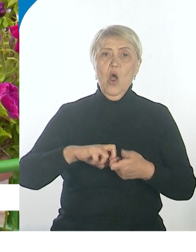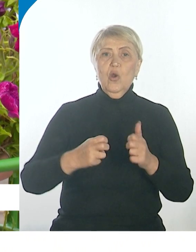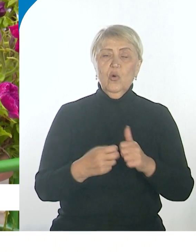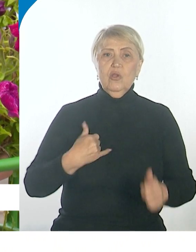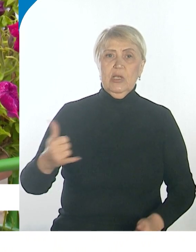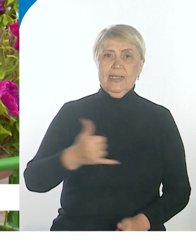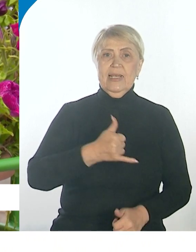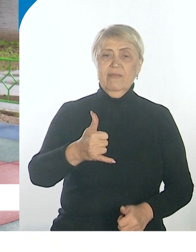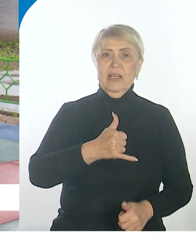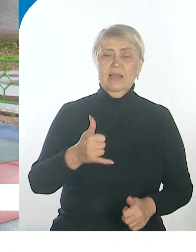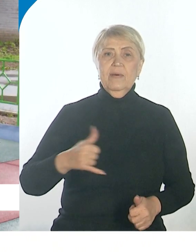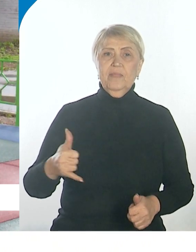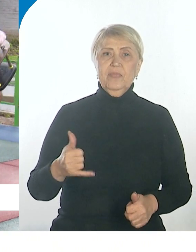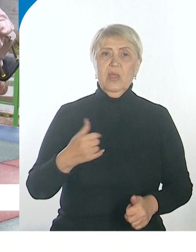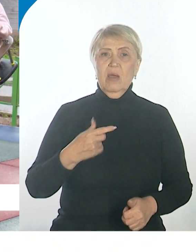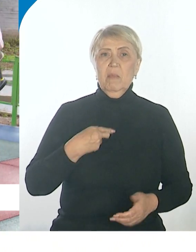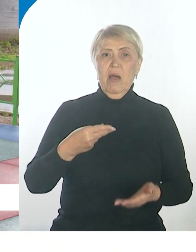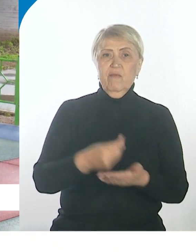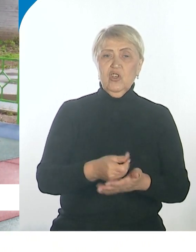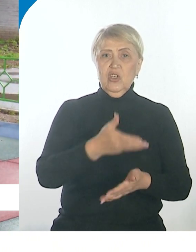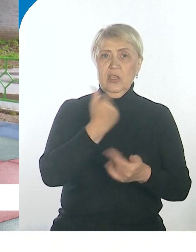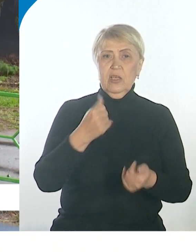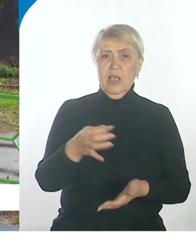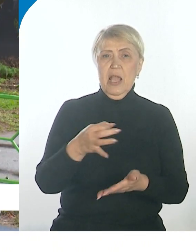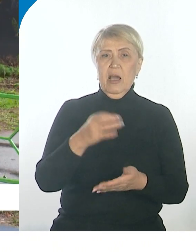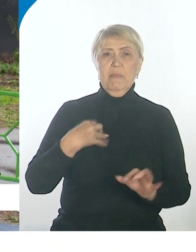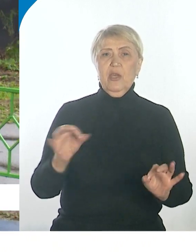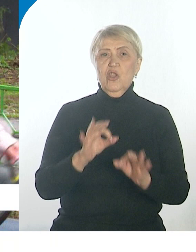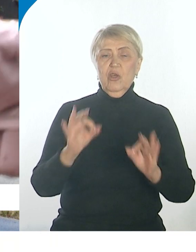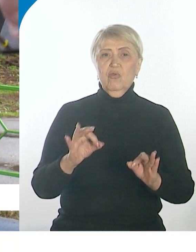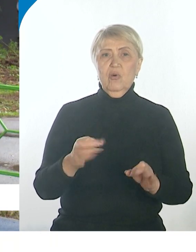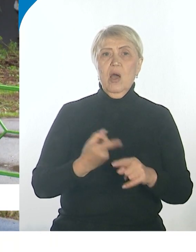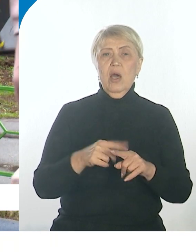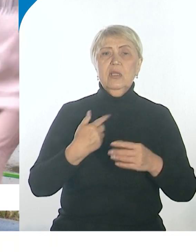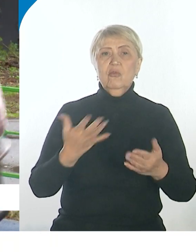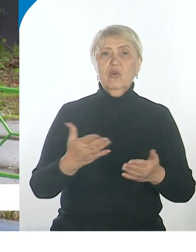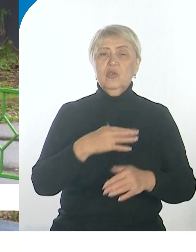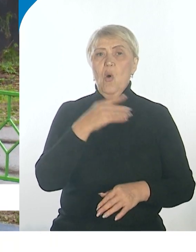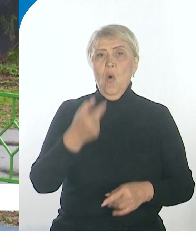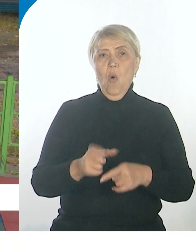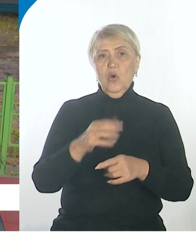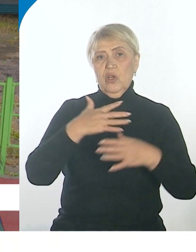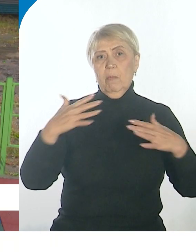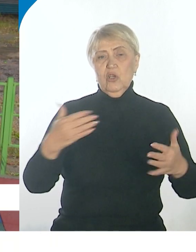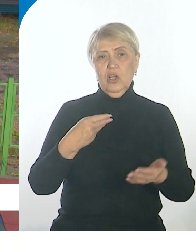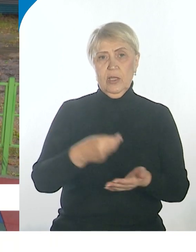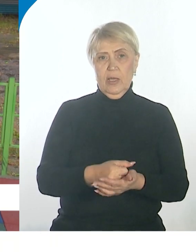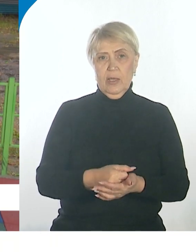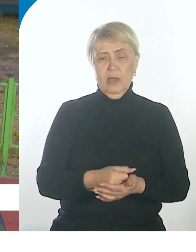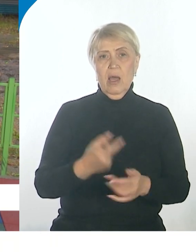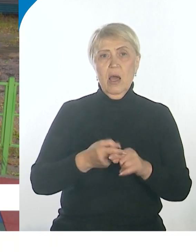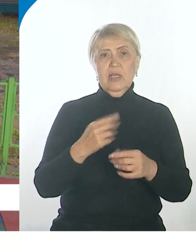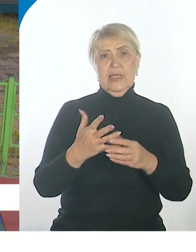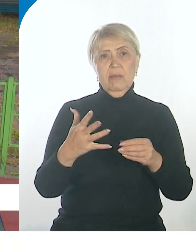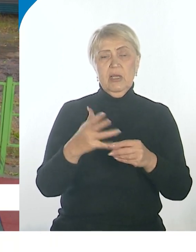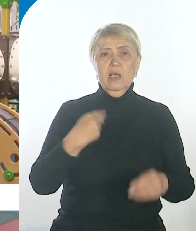копейки своих средств. Ну, у нас бы их никогда и не было. Потому что это достаточно большие деньги, я так понимаю. Потому что это и земляные